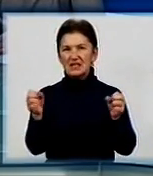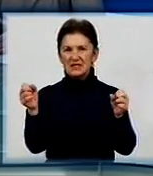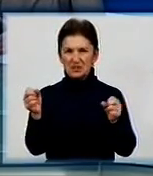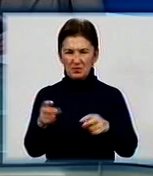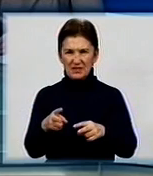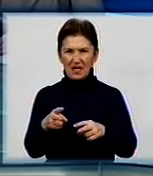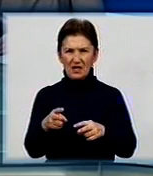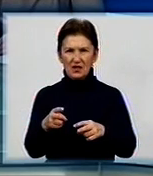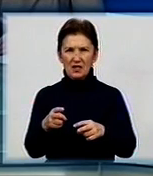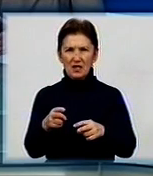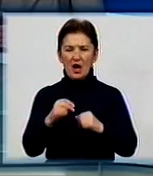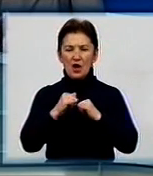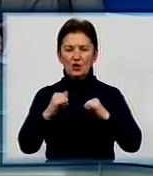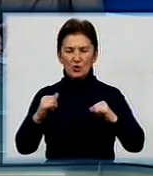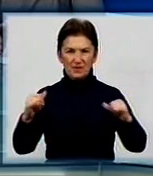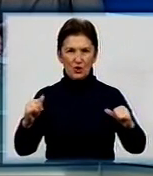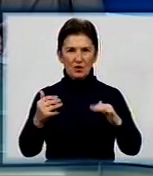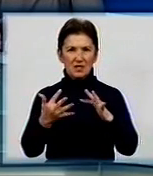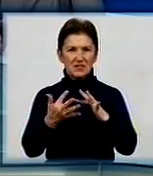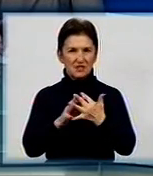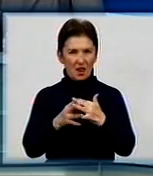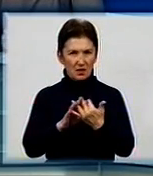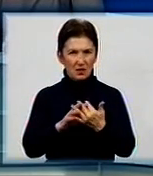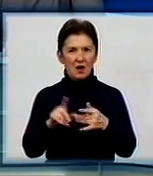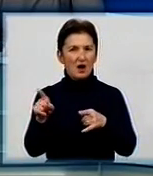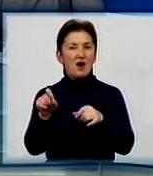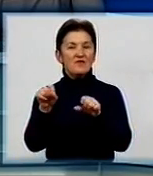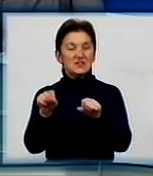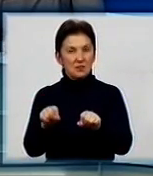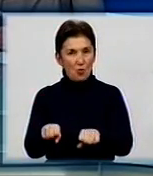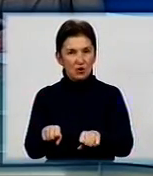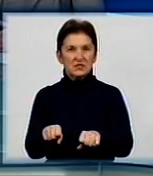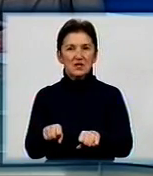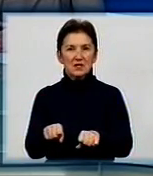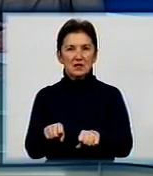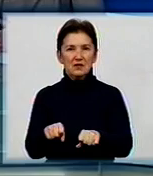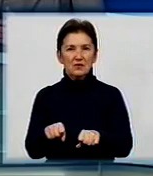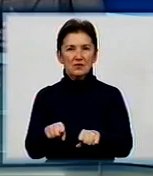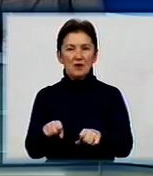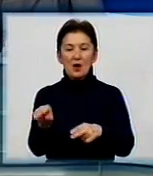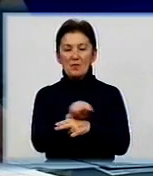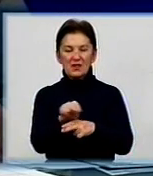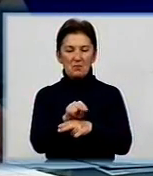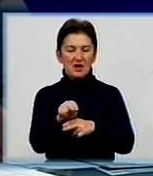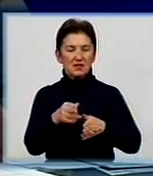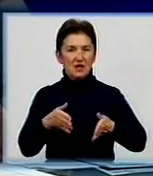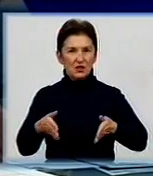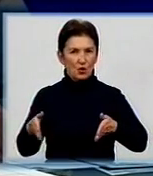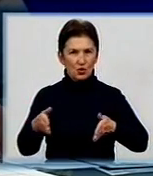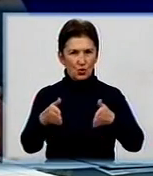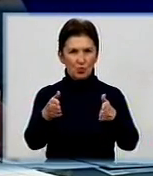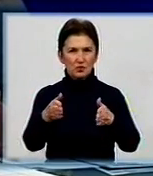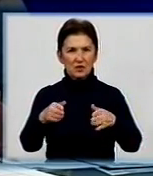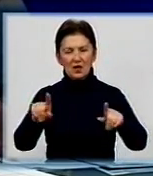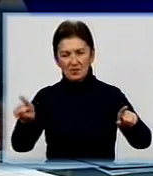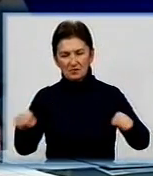інфраструктури села. Тобто, вони в змозі поремонтувати дорогу, зорганізувати дитячий